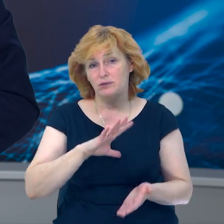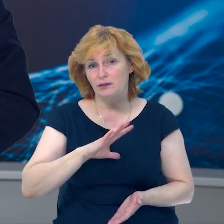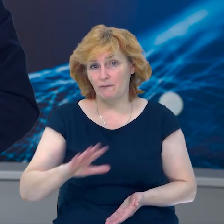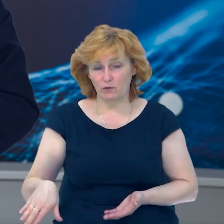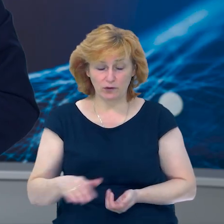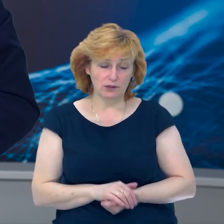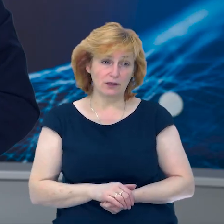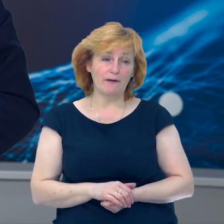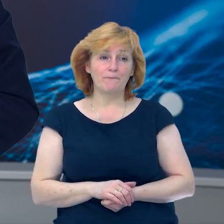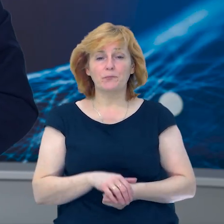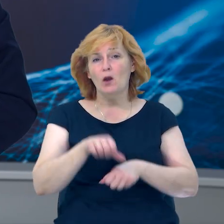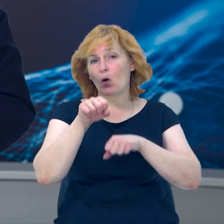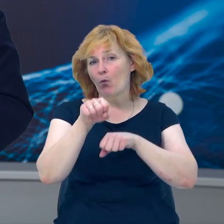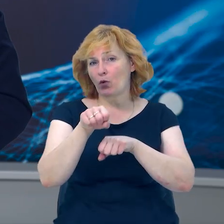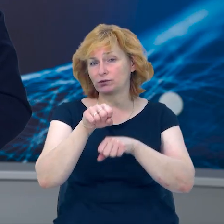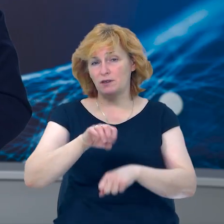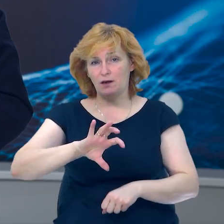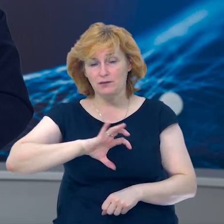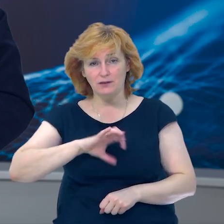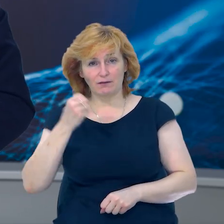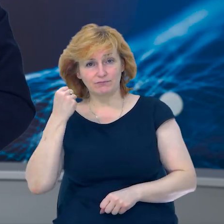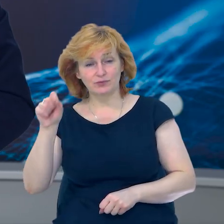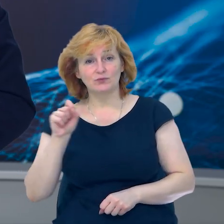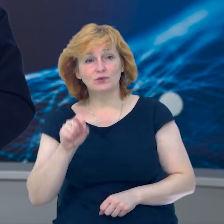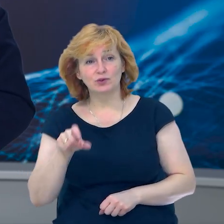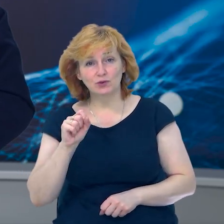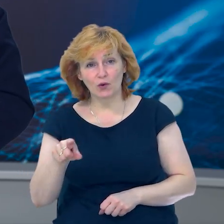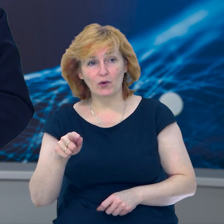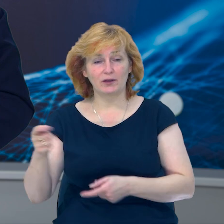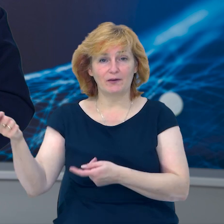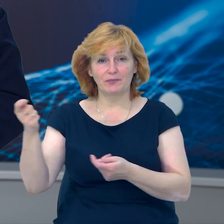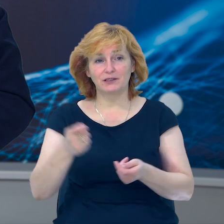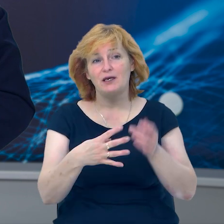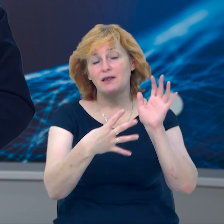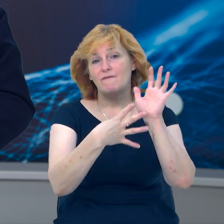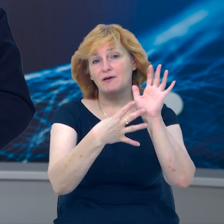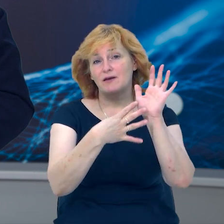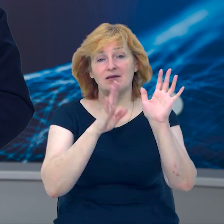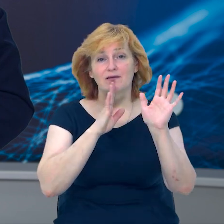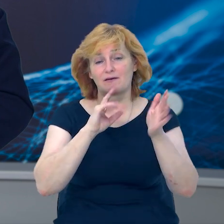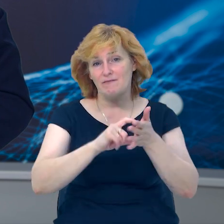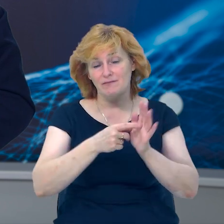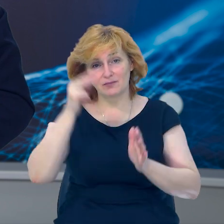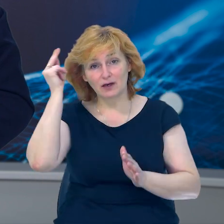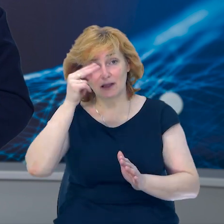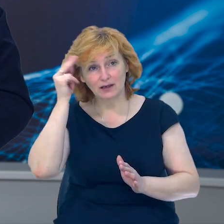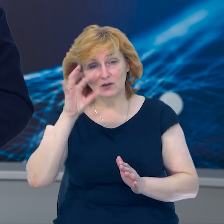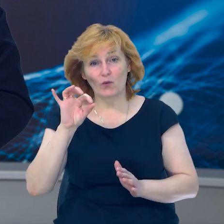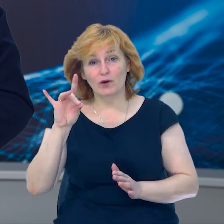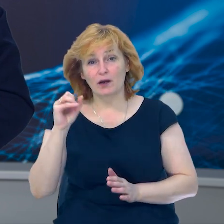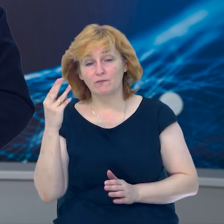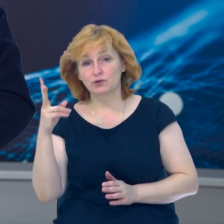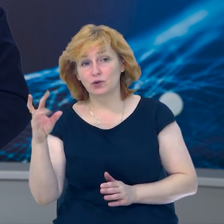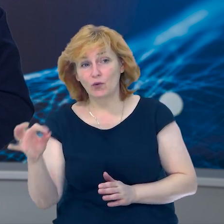Боксерське золото Всесвітньої гімназіади із Бразилії до Ічні привезла дев'ятикласниця Мар'яна Олешко. Дівчина